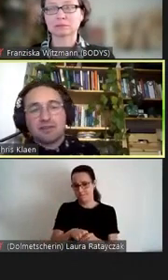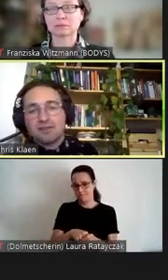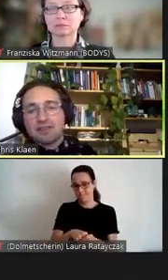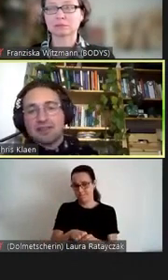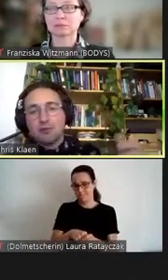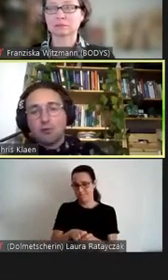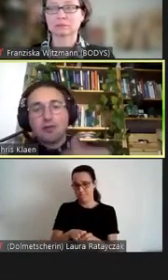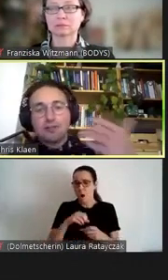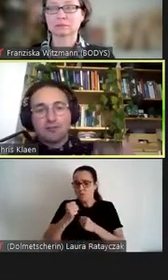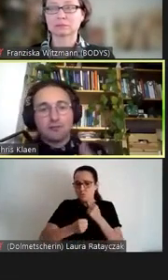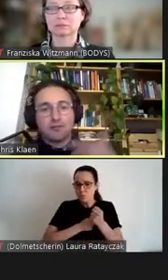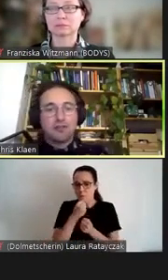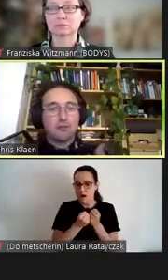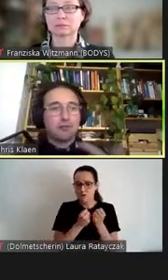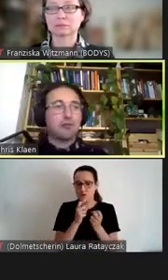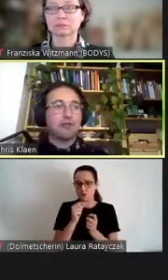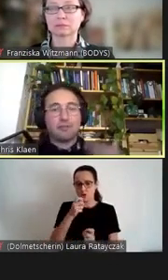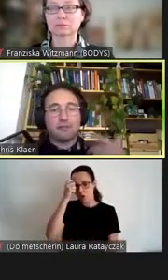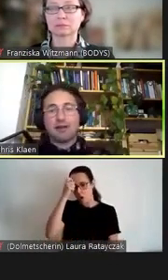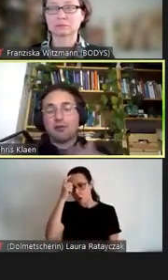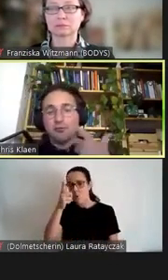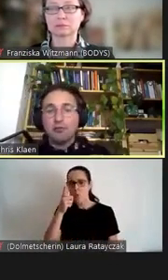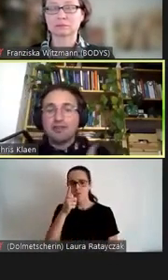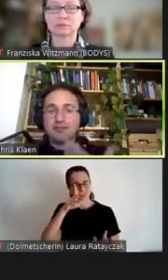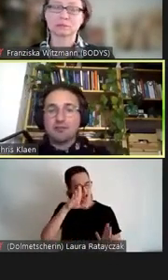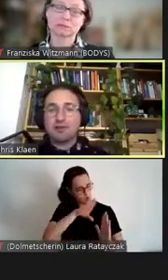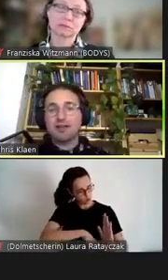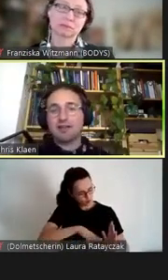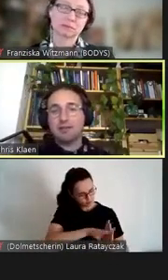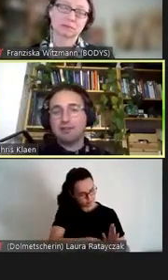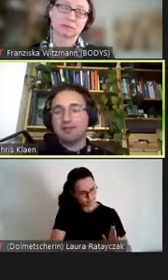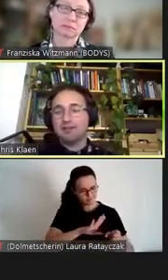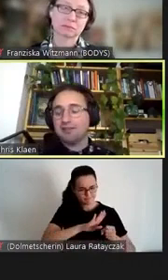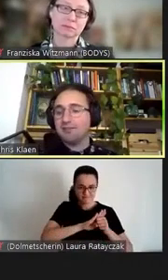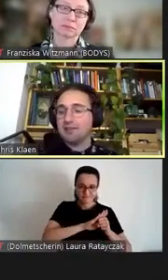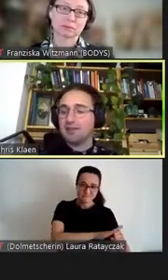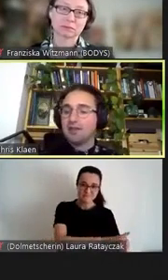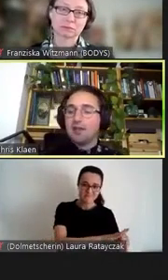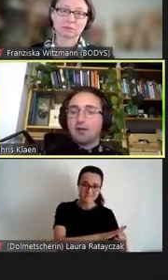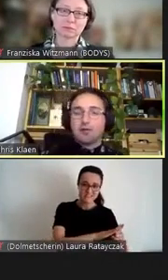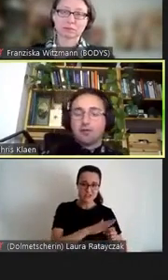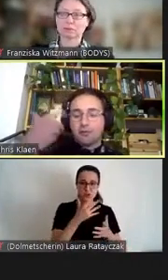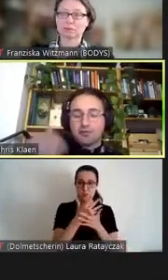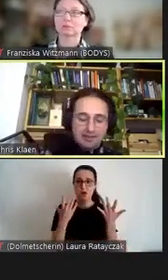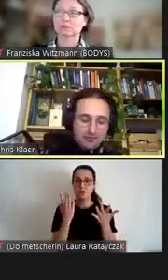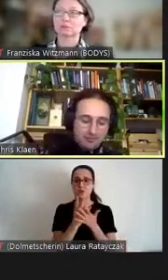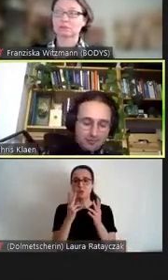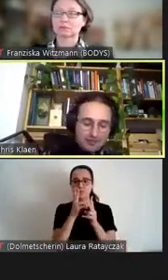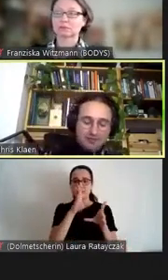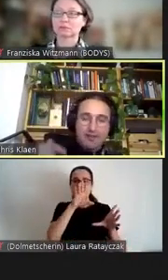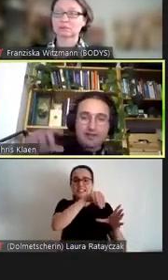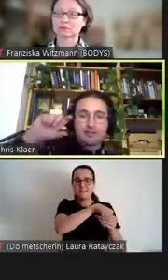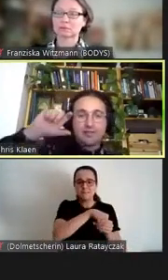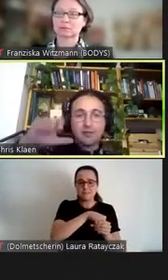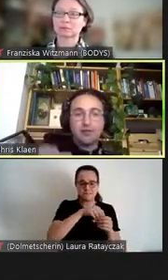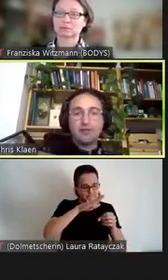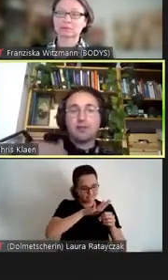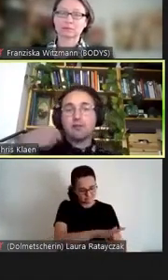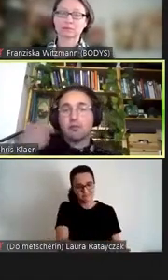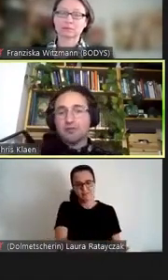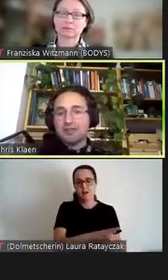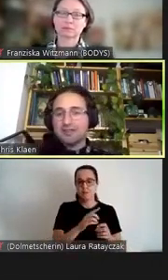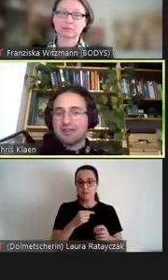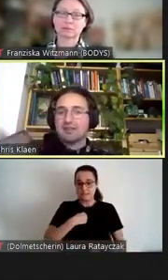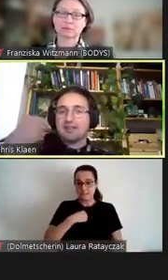und wie die Logik von Unterdrückung eben ja auch über diese Sprache repliziert wird und wo es dann eben für mich die Frage ist, wie